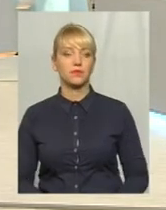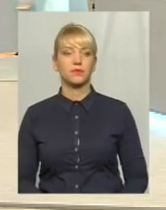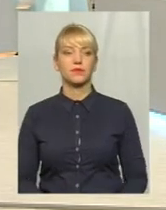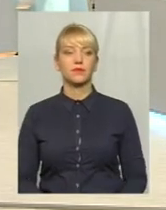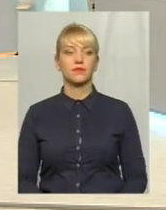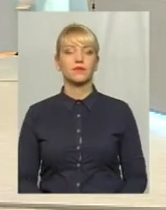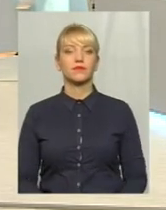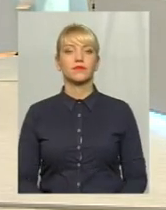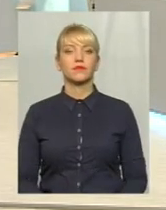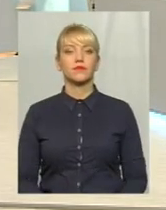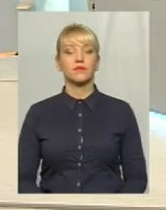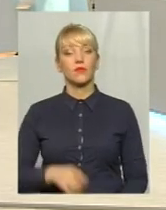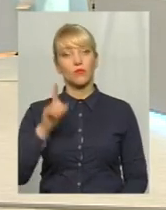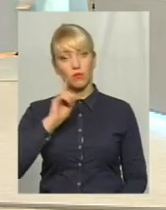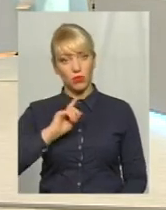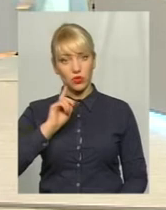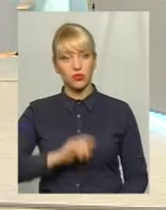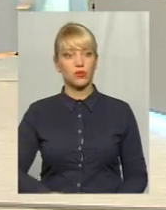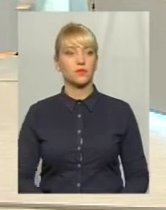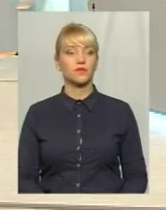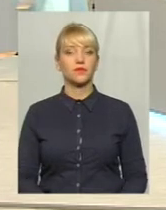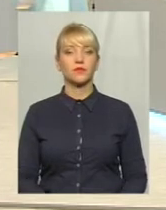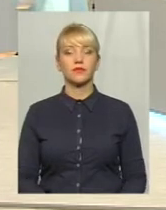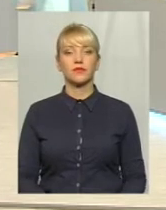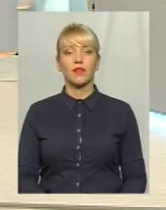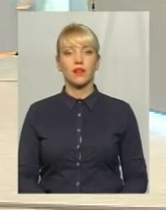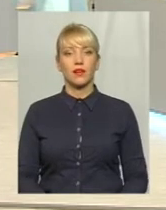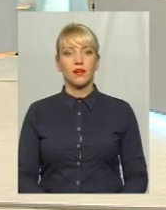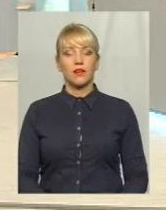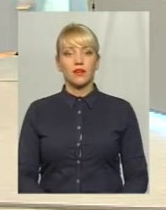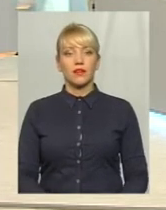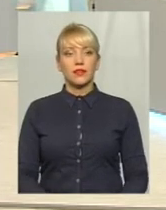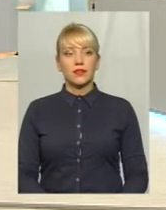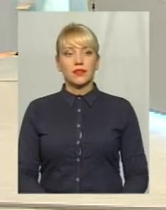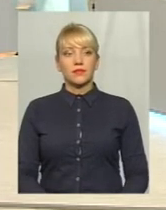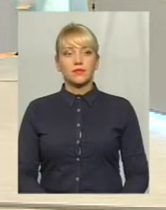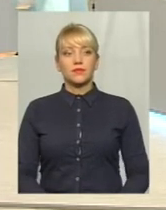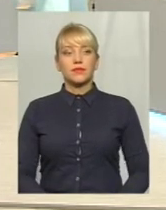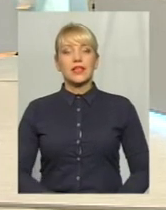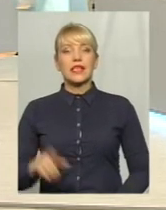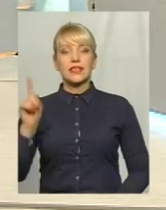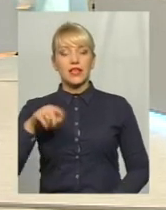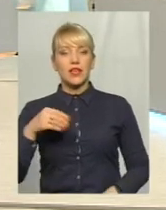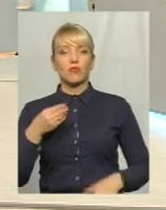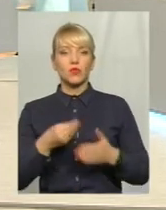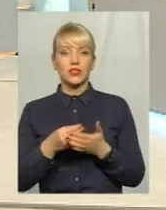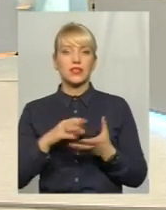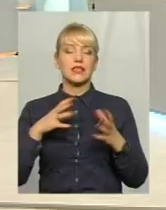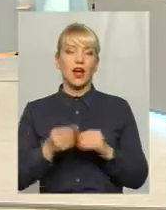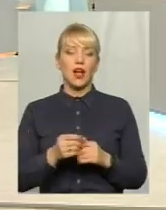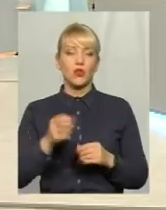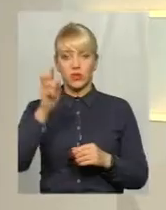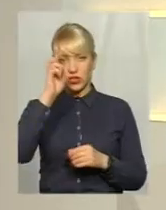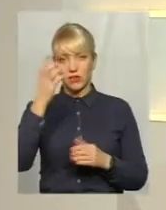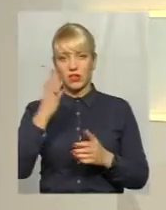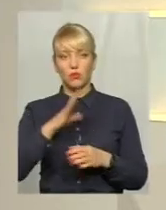Поки що. Поки що. Зате в бюджеті загальнодержавному, який